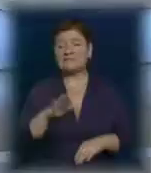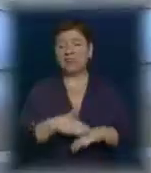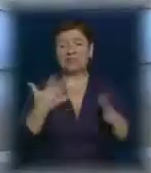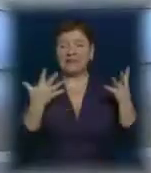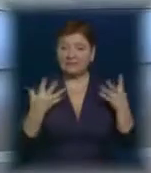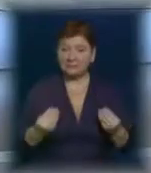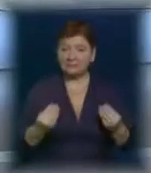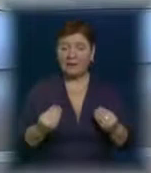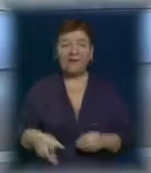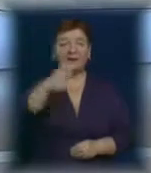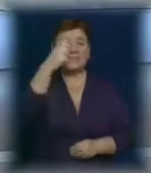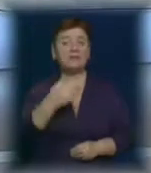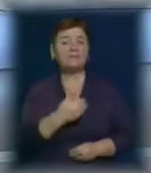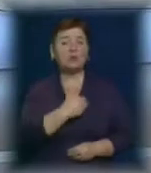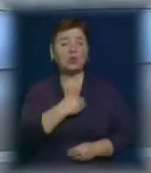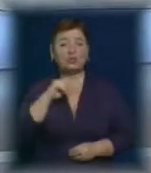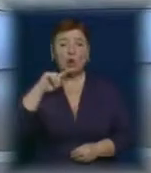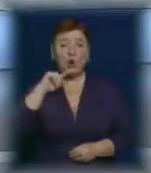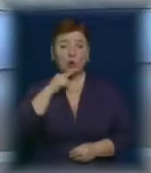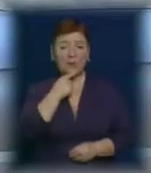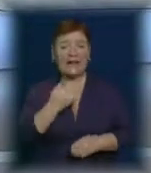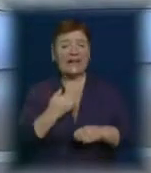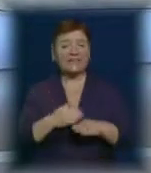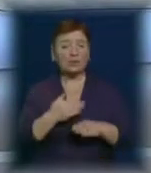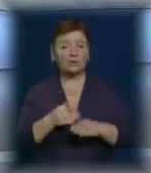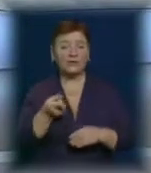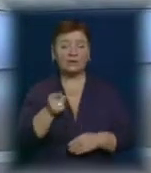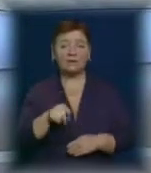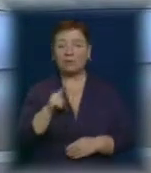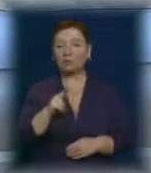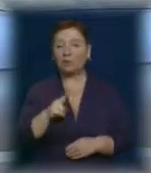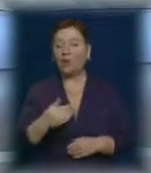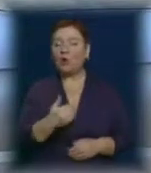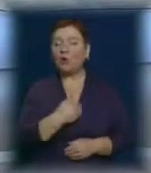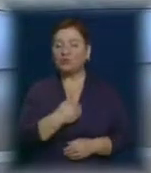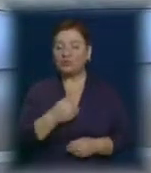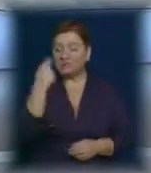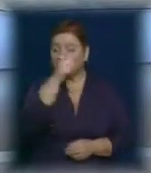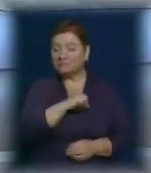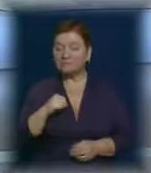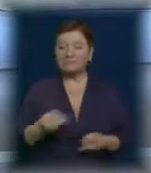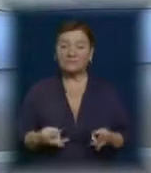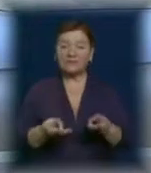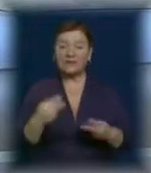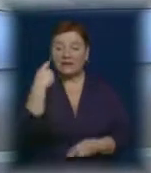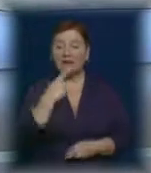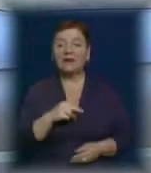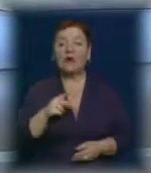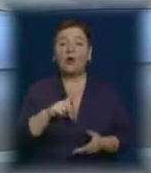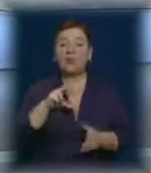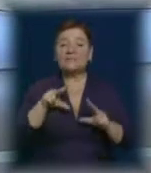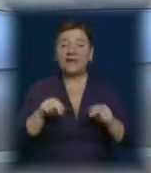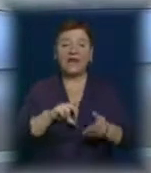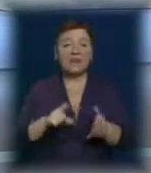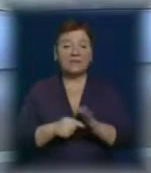Держава заохочує економити. Кредитування тим, хто збирається опалювати оселю альтернативним паливом, обіцяє Кабмін.